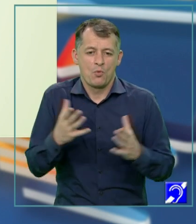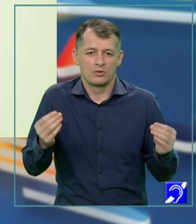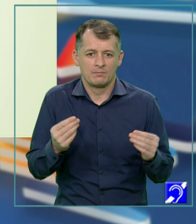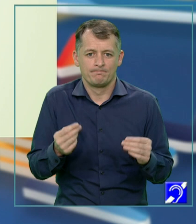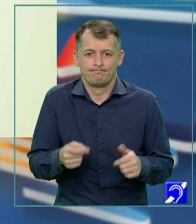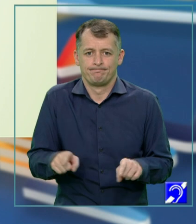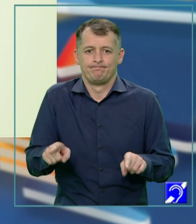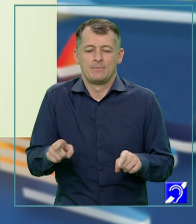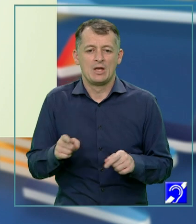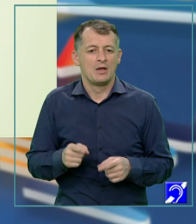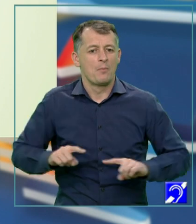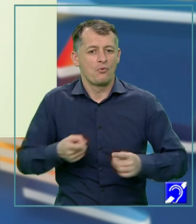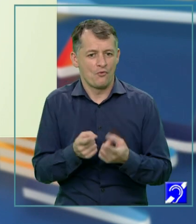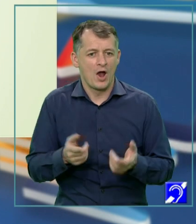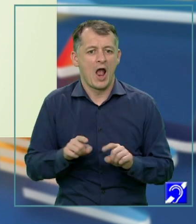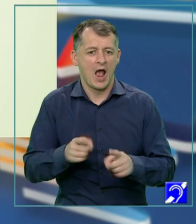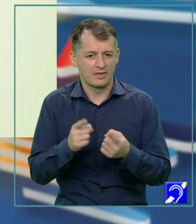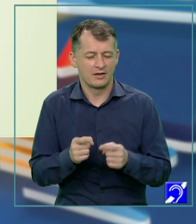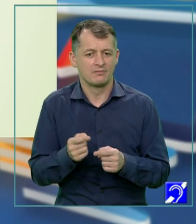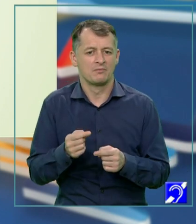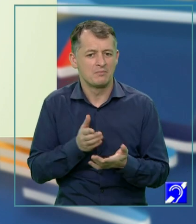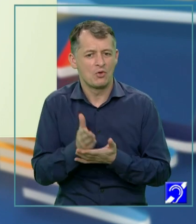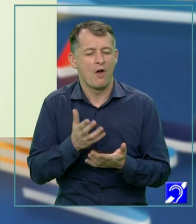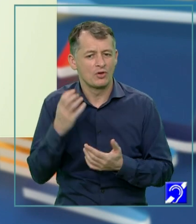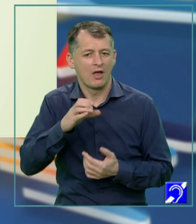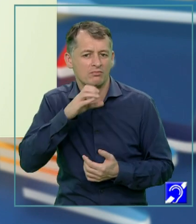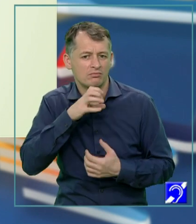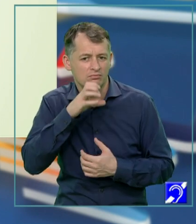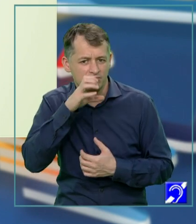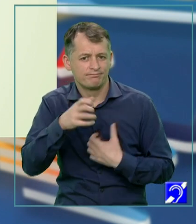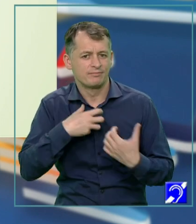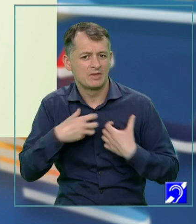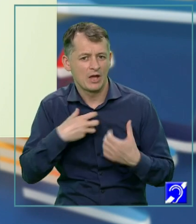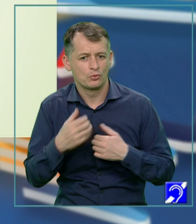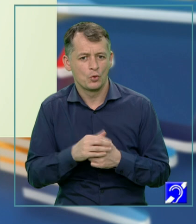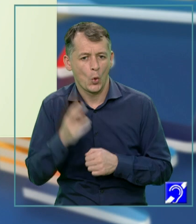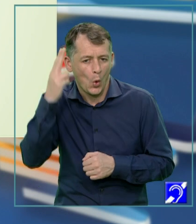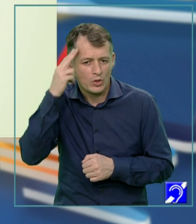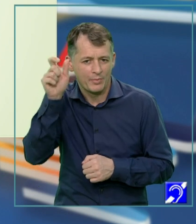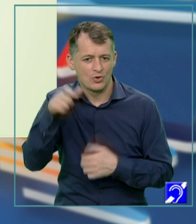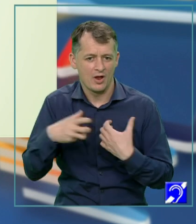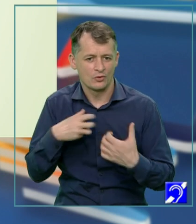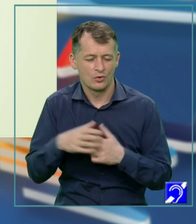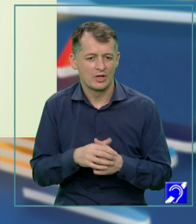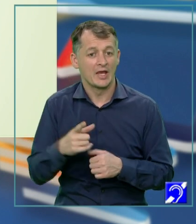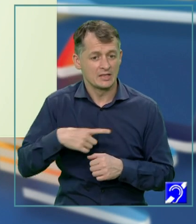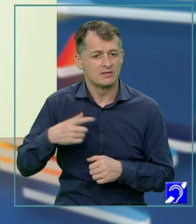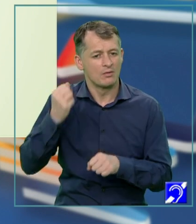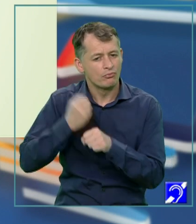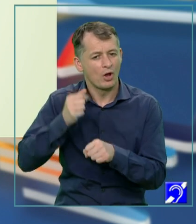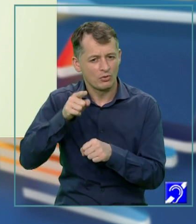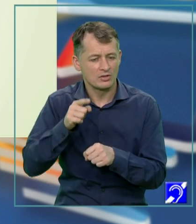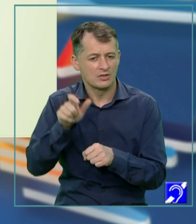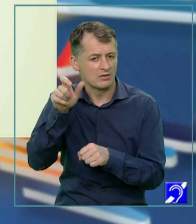De când mă știu, am fost atras de teatru. Eram mereu la teatru. Cunoșteam bine actorii. Există în cariera dumneavoastră artistică momente sau